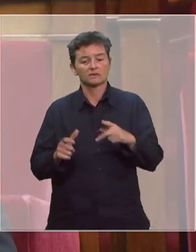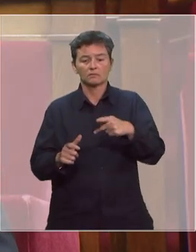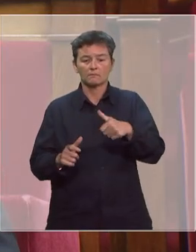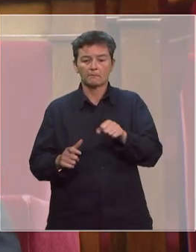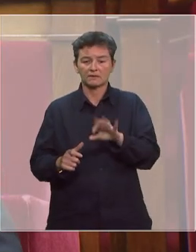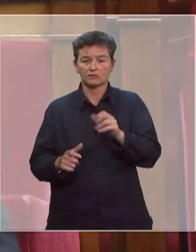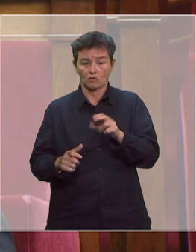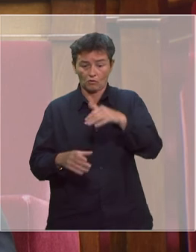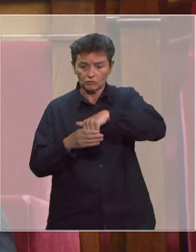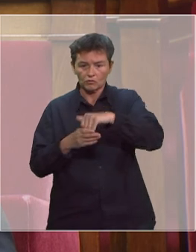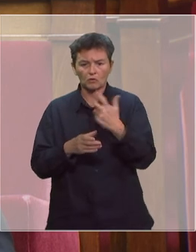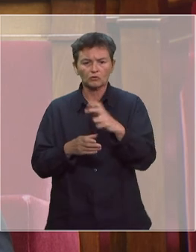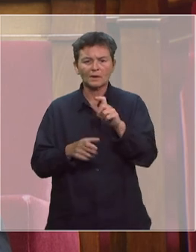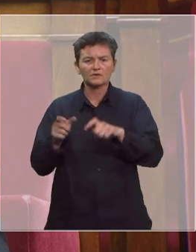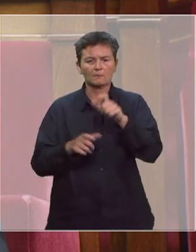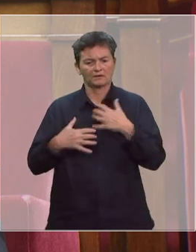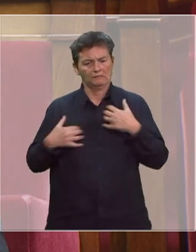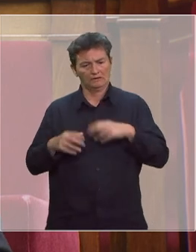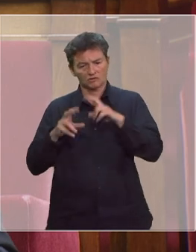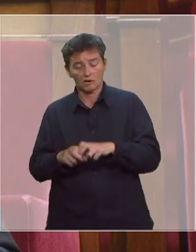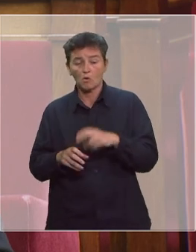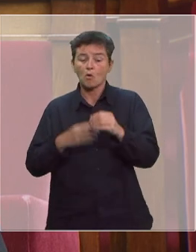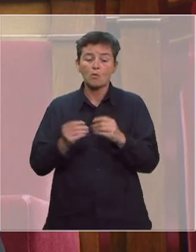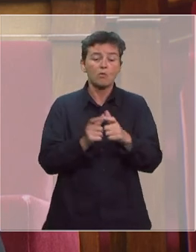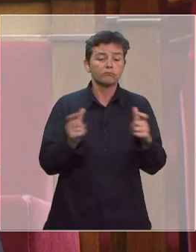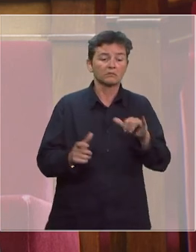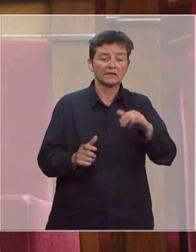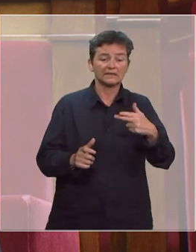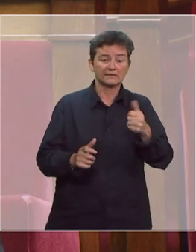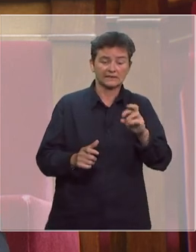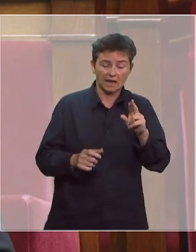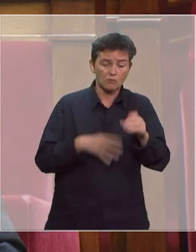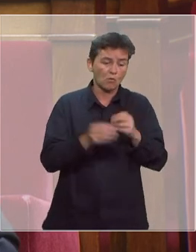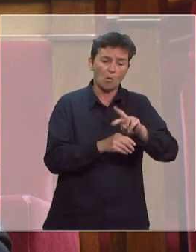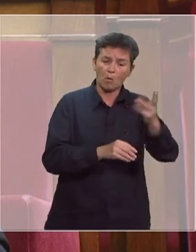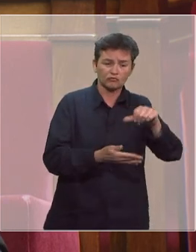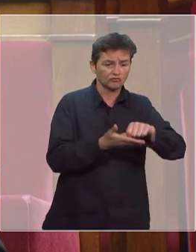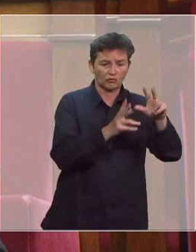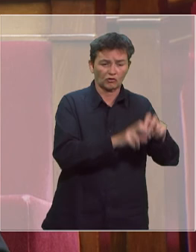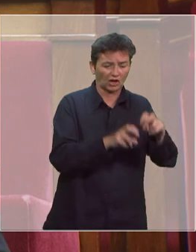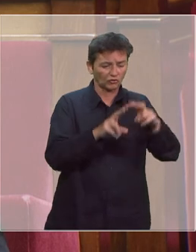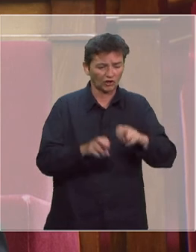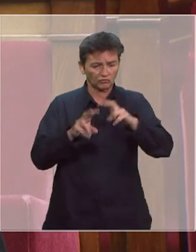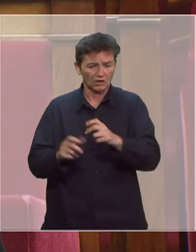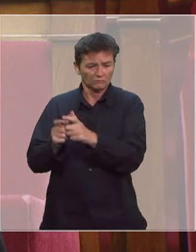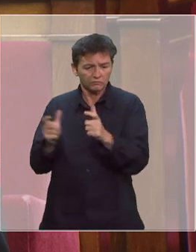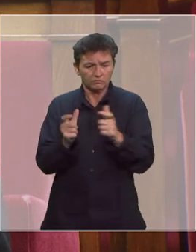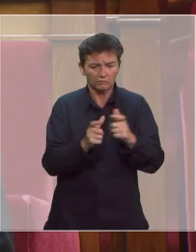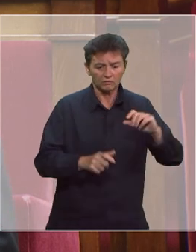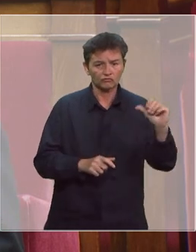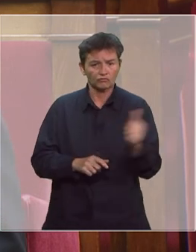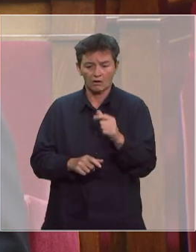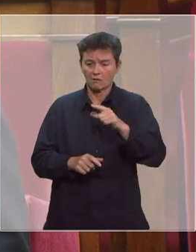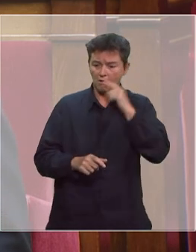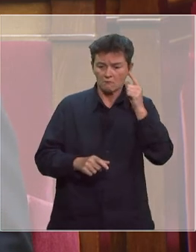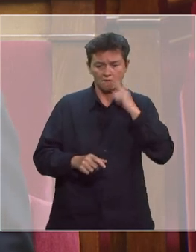300 chercheurs sont mobilisés à l'Inserm ou partout ailleurs dans les centres de recherche des femmes et des hommes travaillent d'arrache-pied pour trouver des solutions